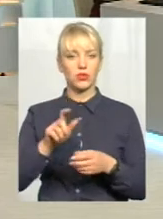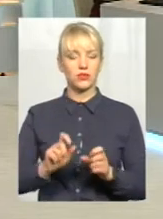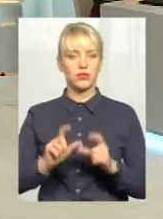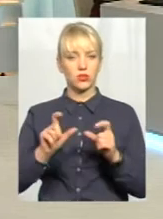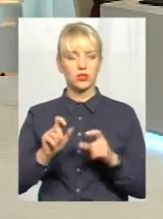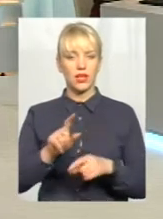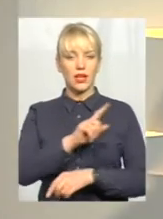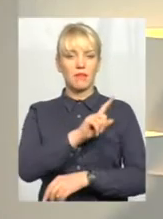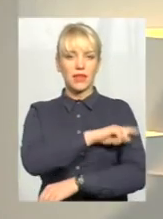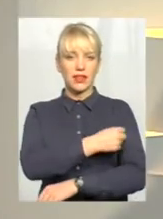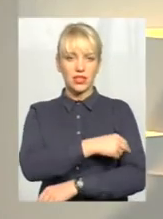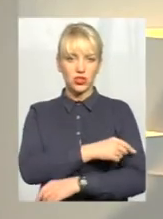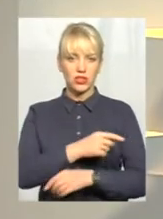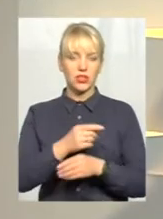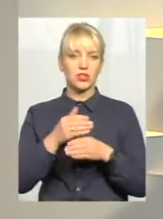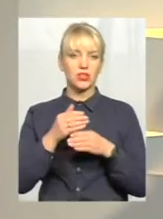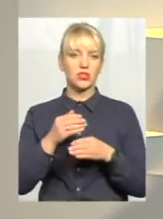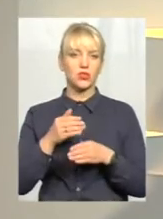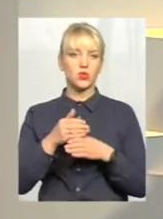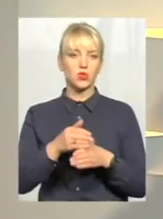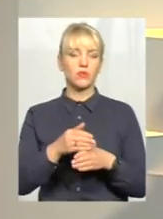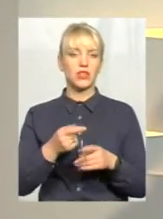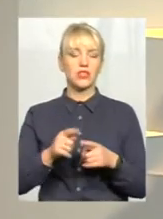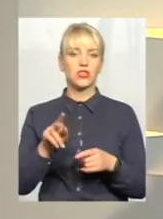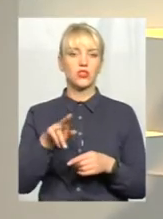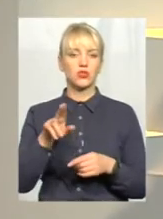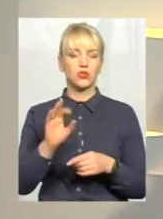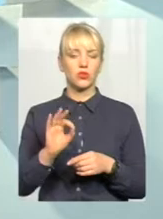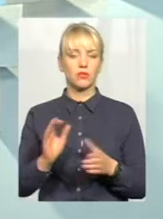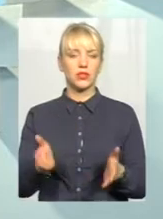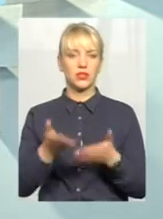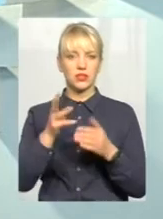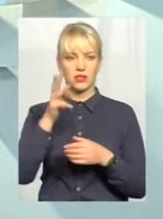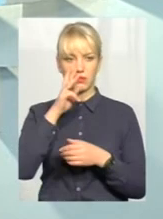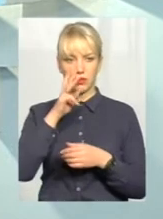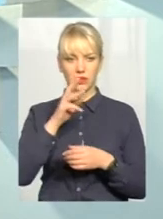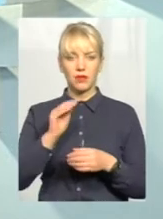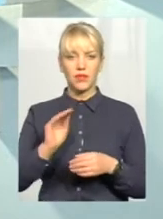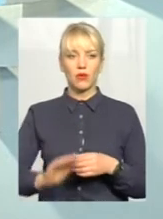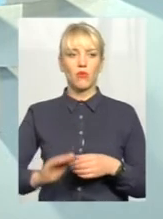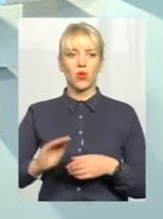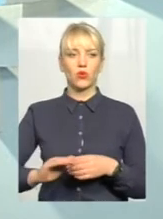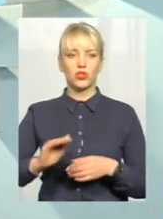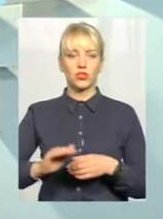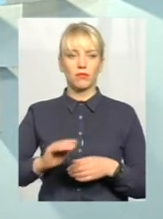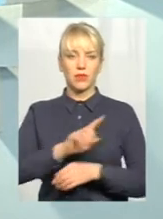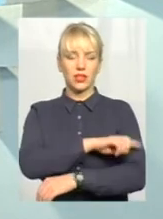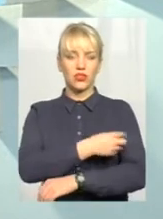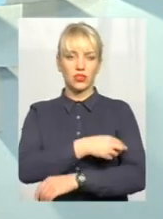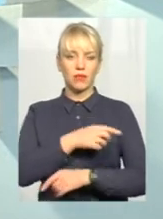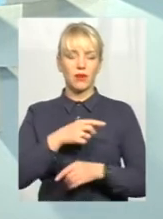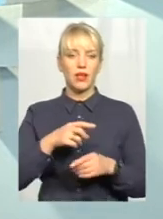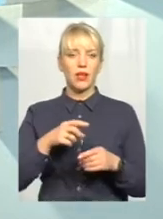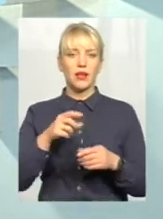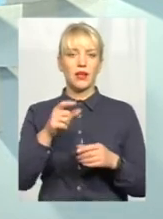медичної субвенції, якої всі чули, щодо підняття заробітної молодшому, ну, чи медичному персоналу